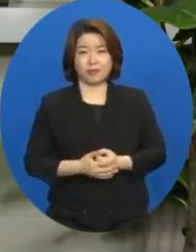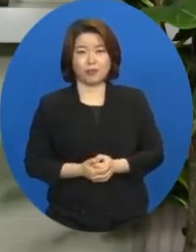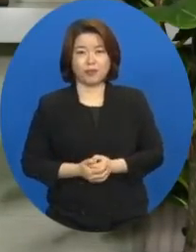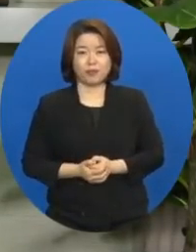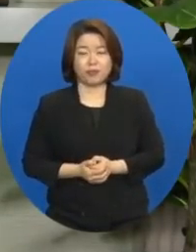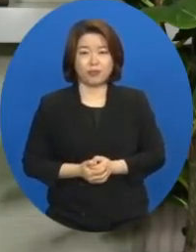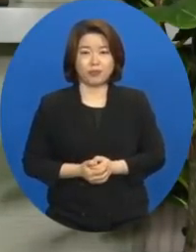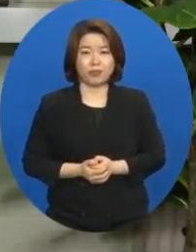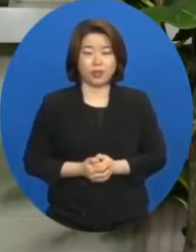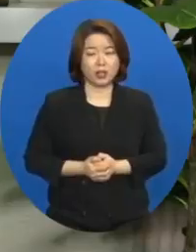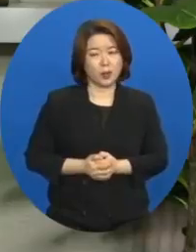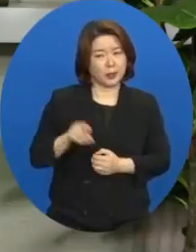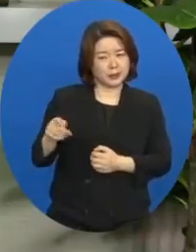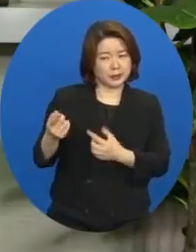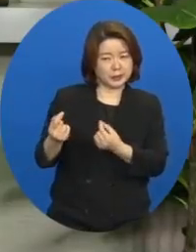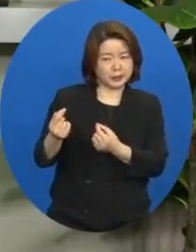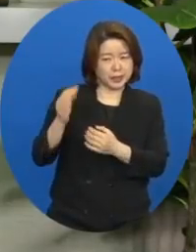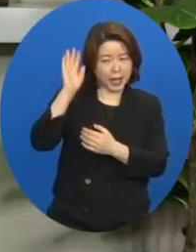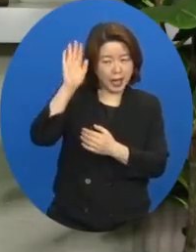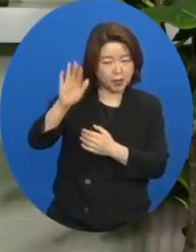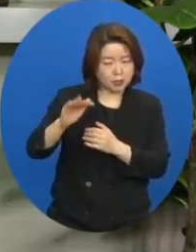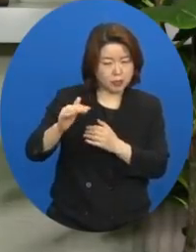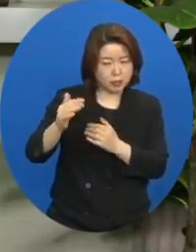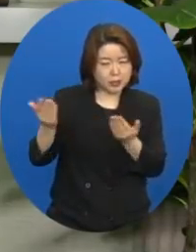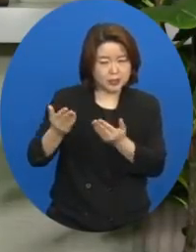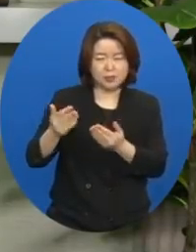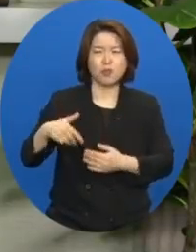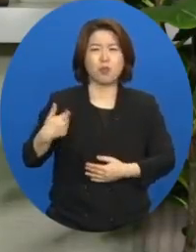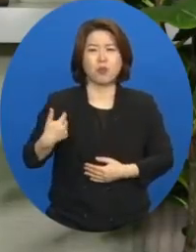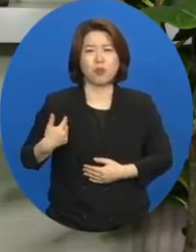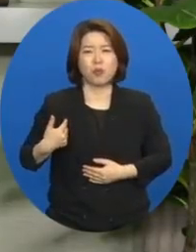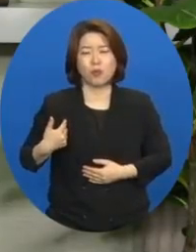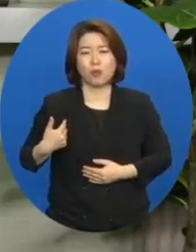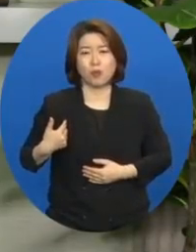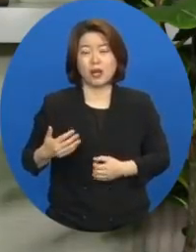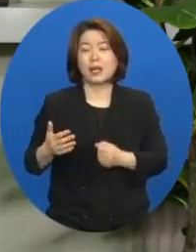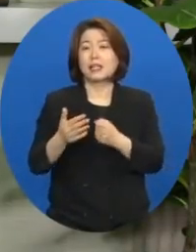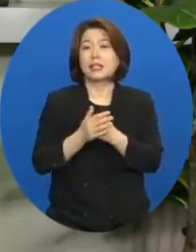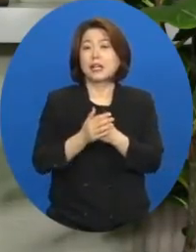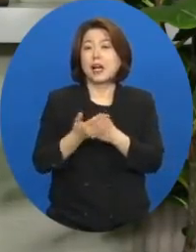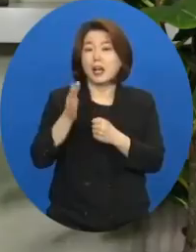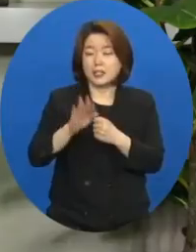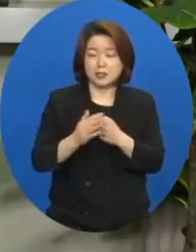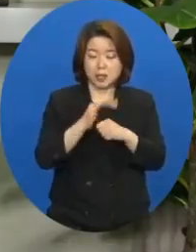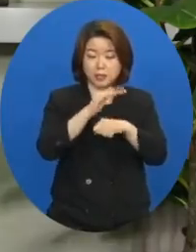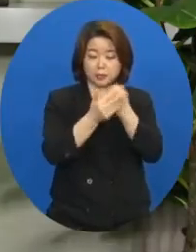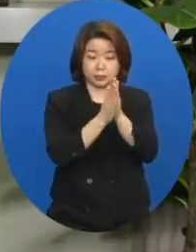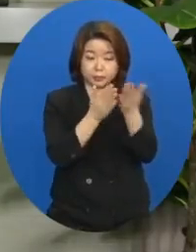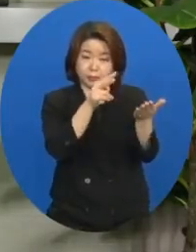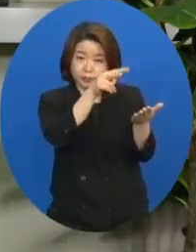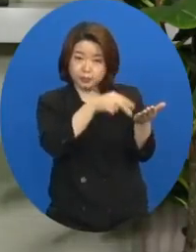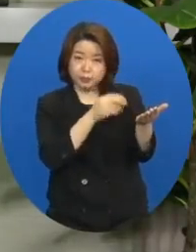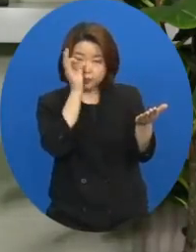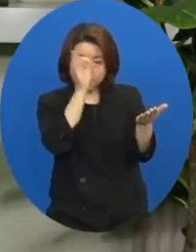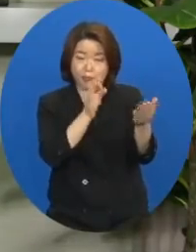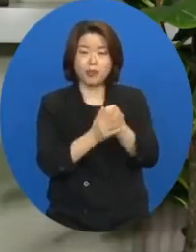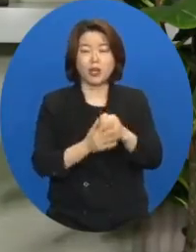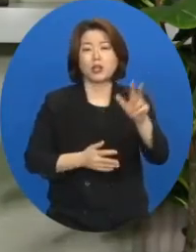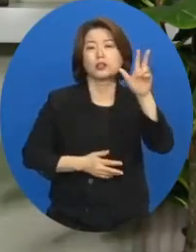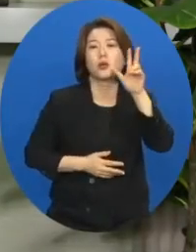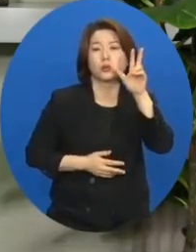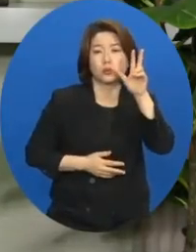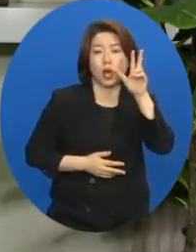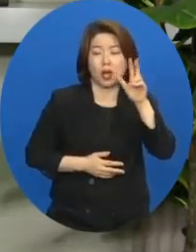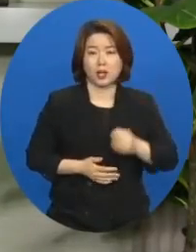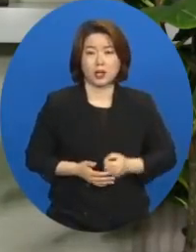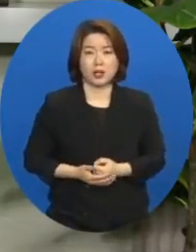그런 일이 일어날 것을 어떻게 알 수 있었겠습니까? 그렇지만 성경을 읽어보면 여호수와가